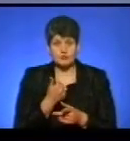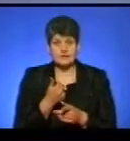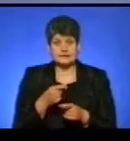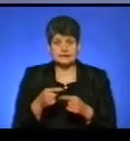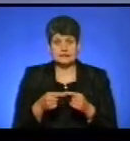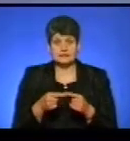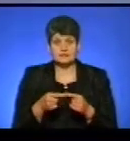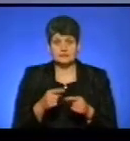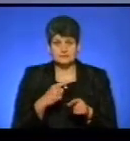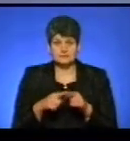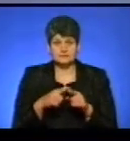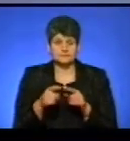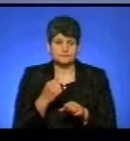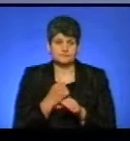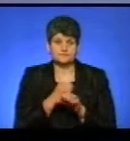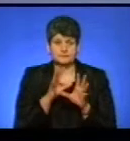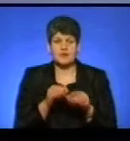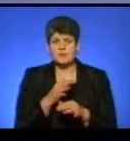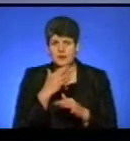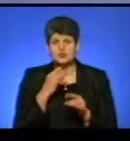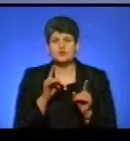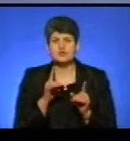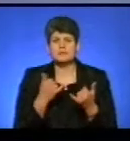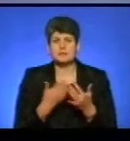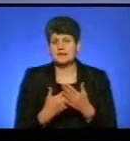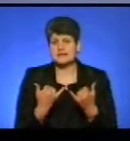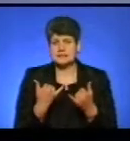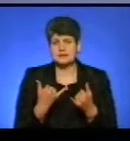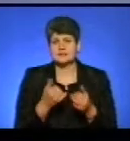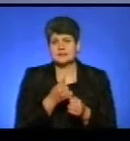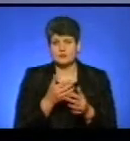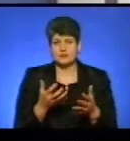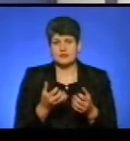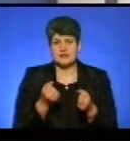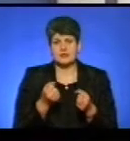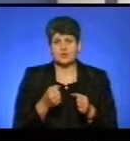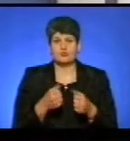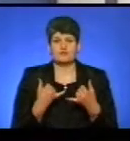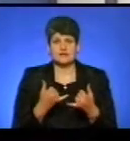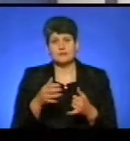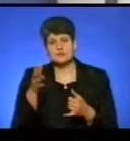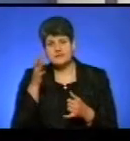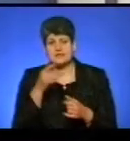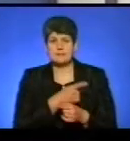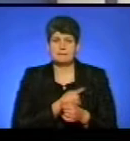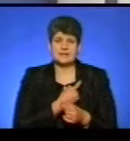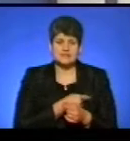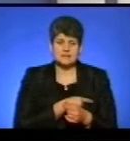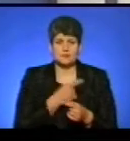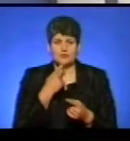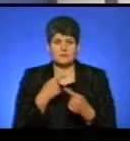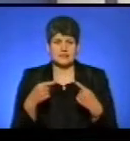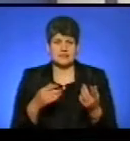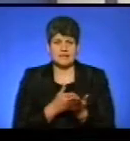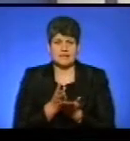цей процес. Звісно, що багато чого вони не зможуть зараз, наприклад, перейняти відповідних повноважень. Тобто це є освіта, медицина, ми говоримо, різні